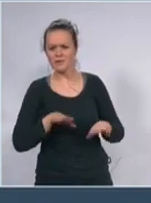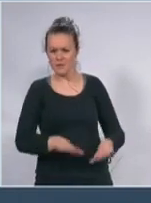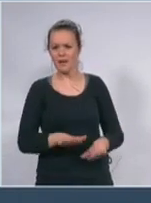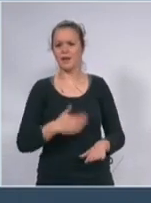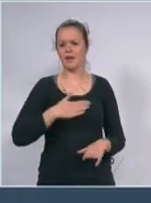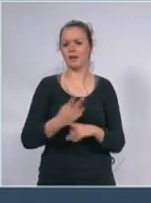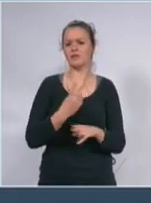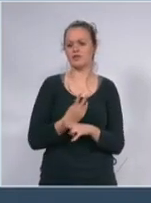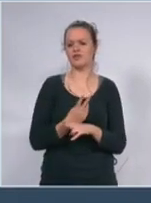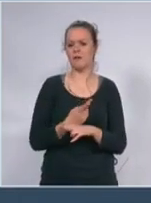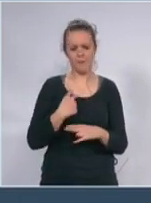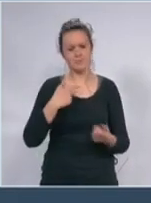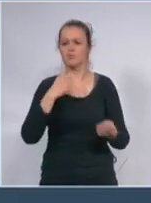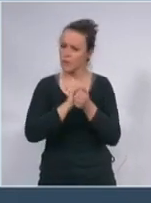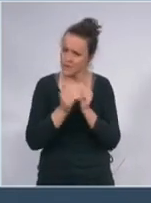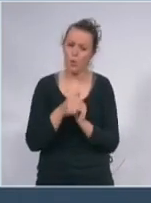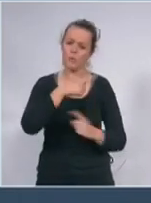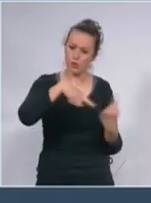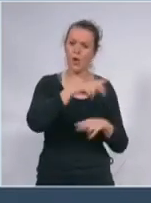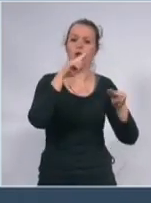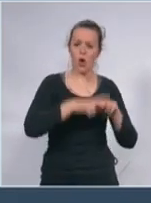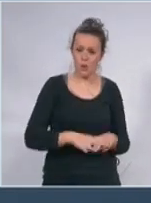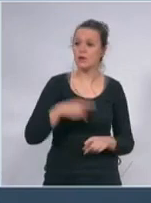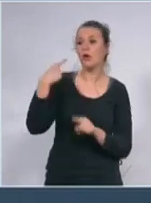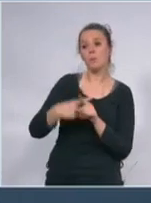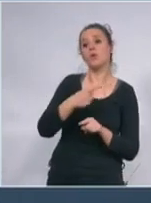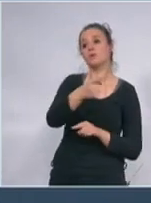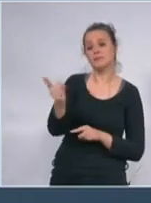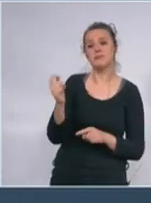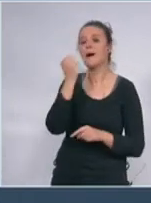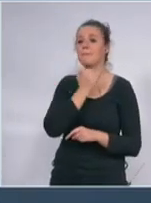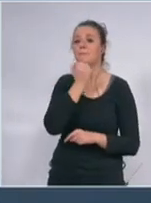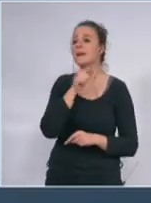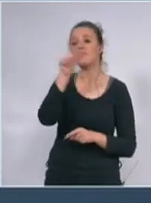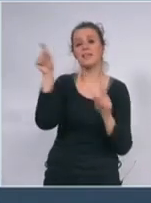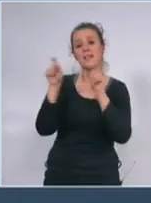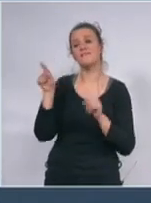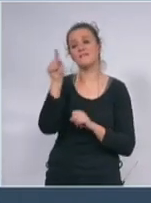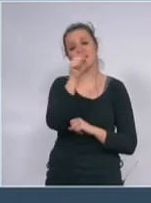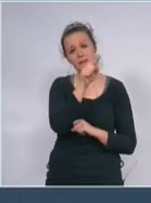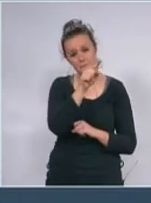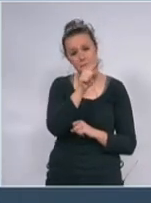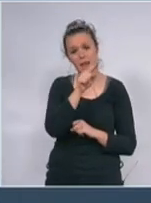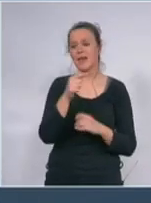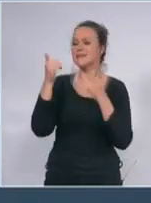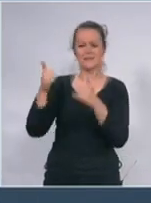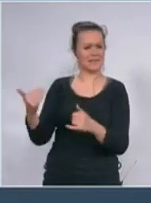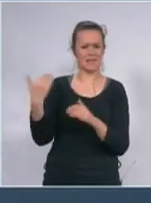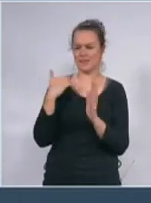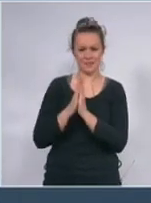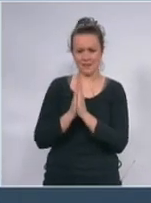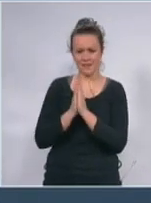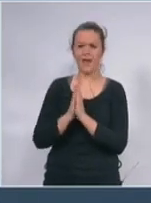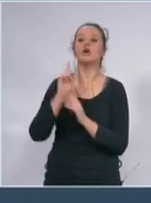ostanu u našoj zemlji zato vas molim vas koji danas ste privatnici tražite našu pomoć sutra nemojte da nam